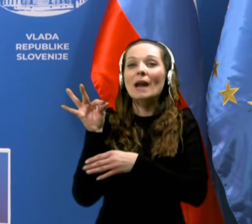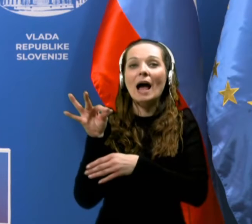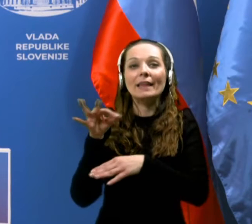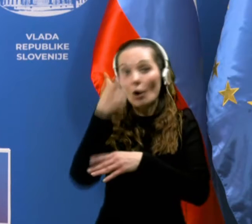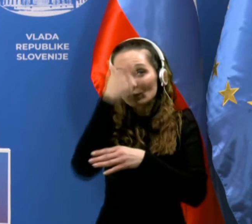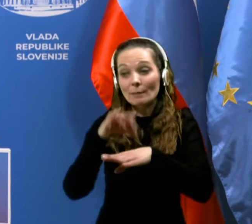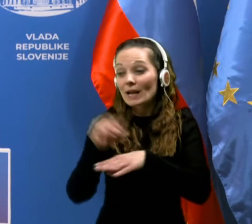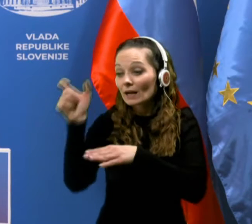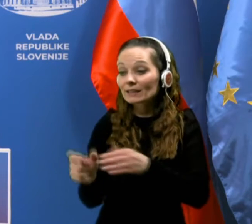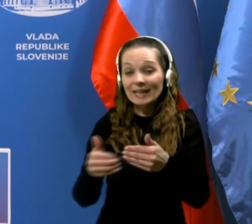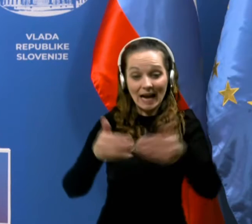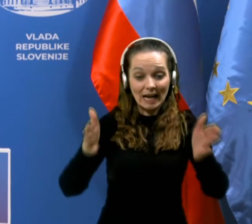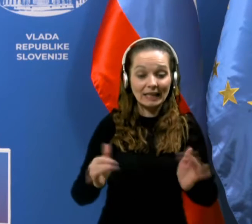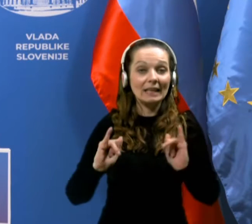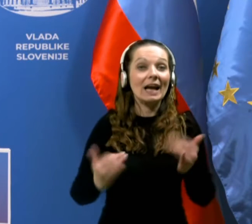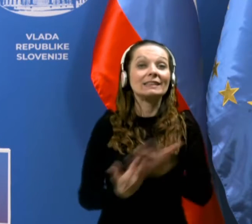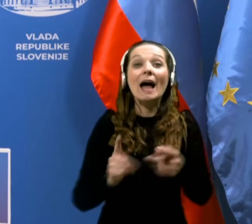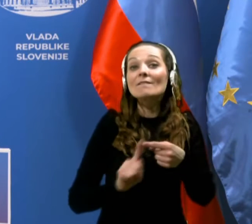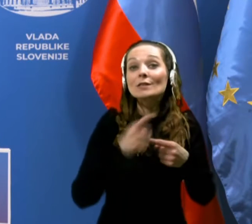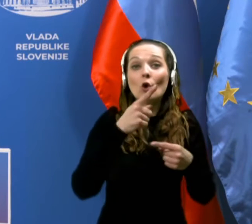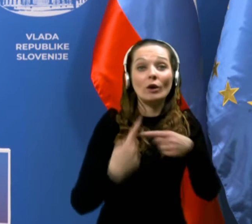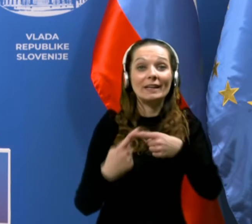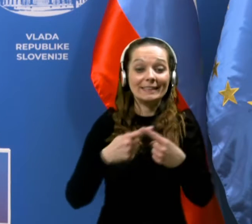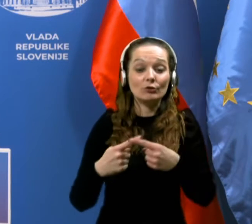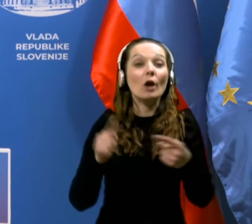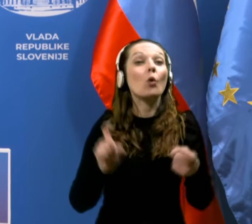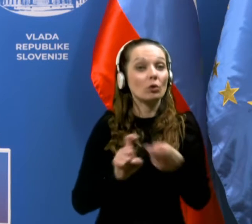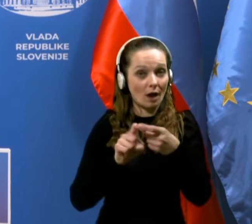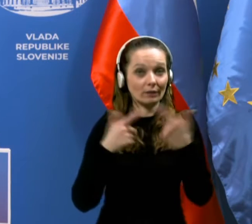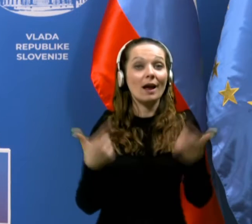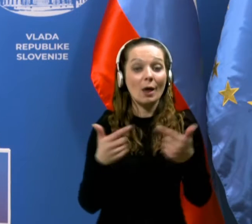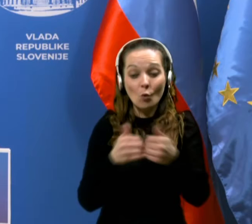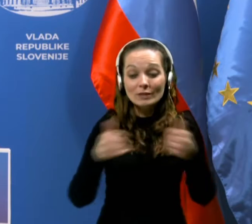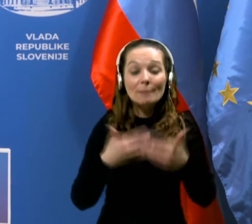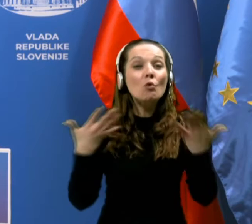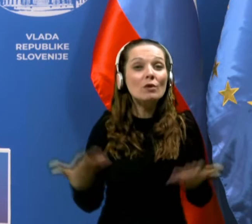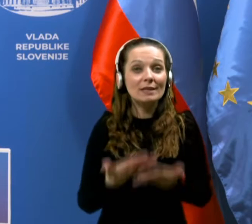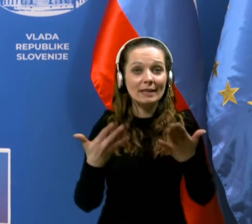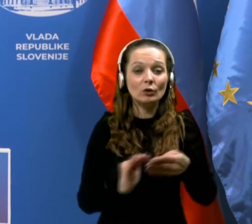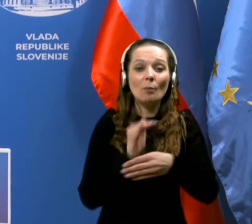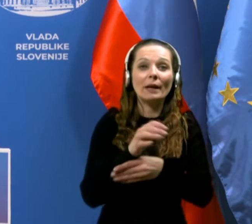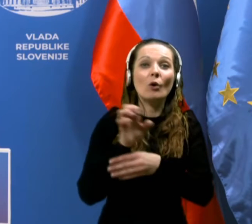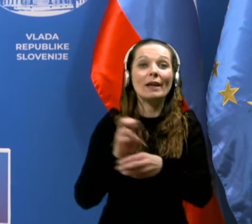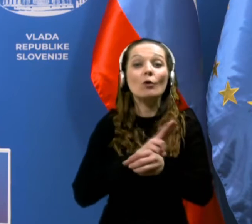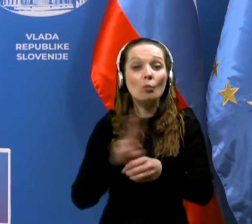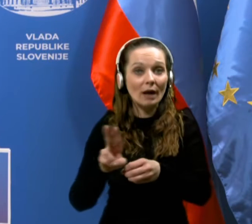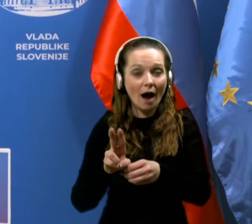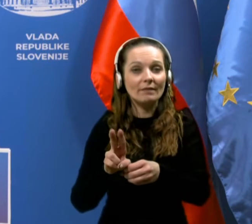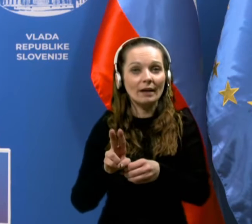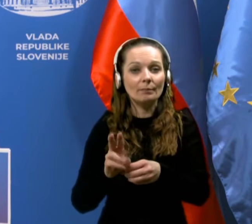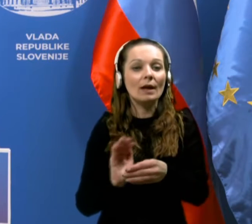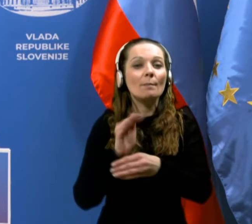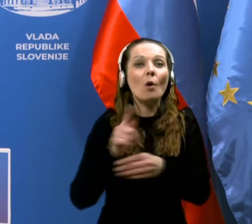zdravnika. Karantena je za visokorizične kontakte in se da izjemno hitro preko E-uprave po